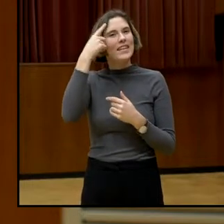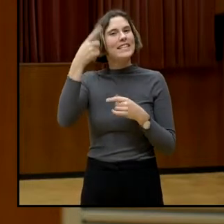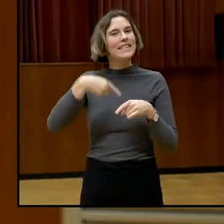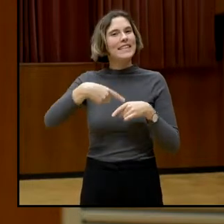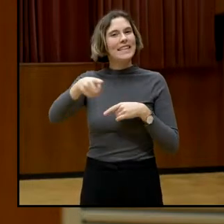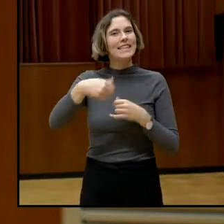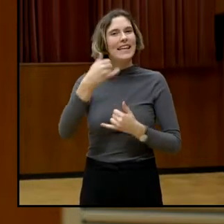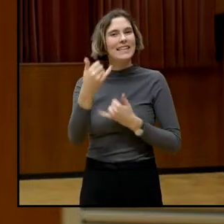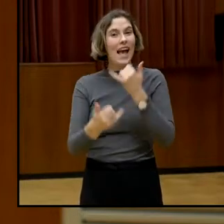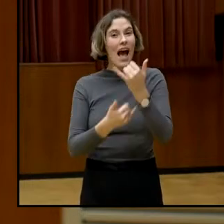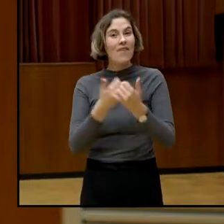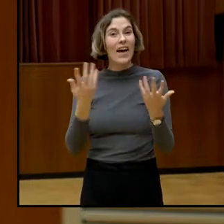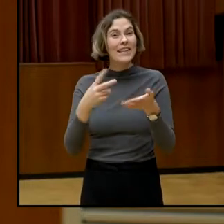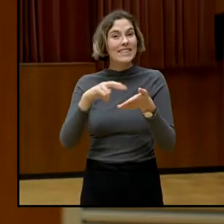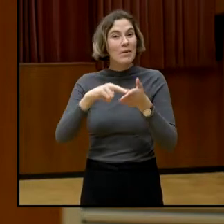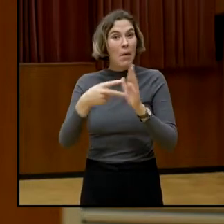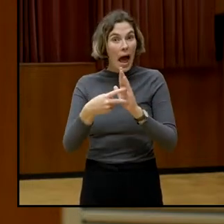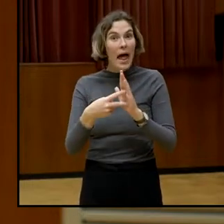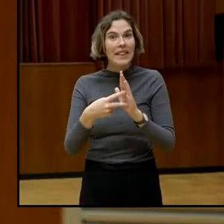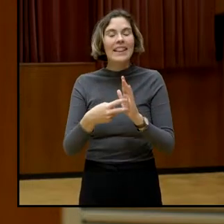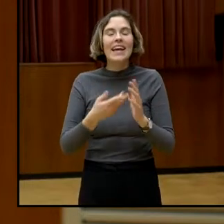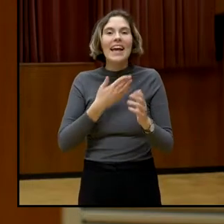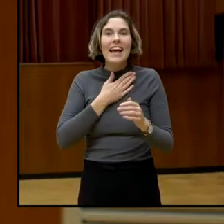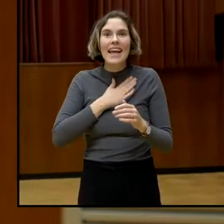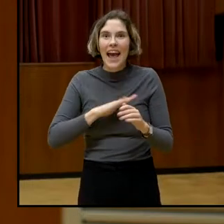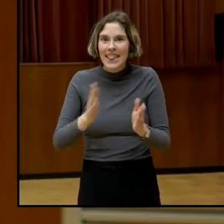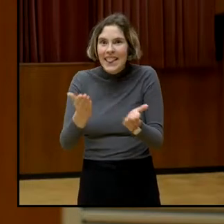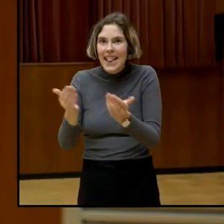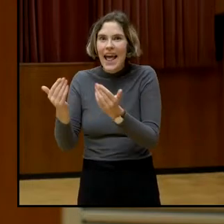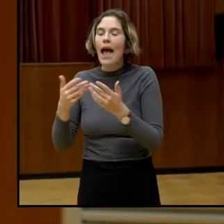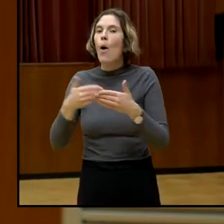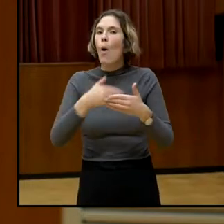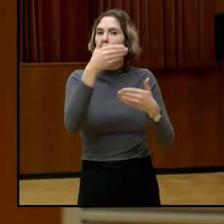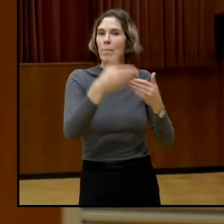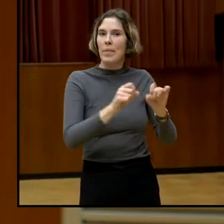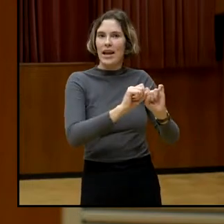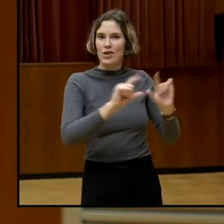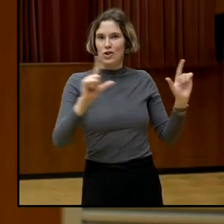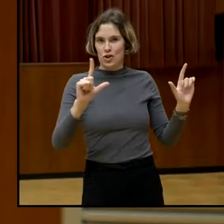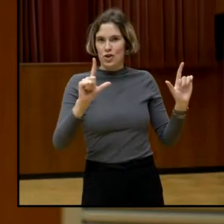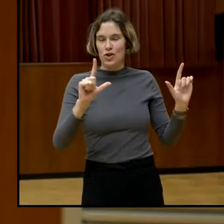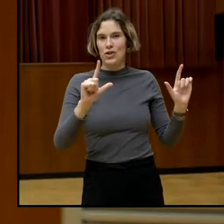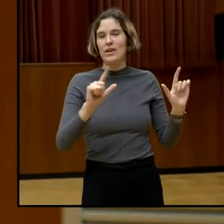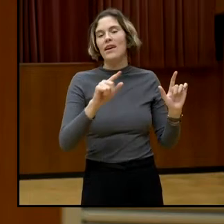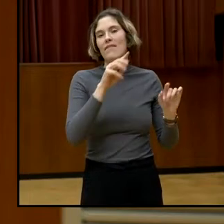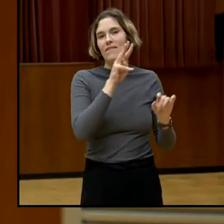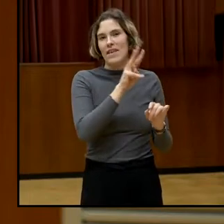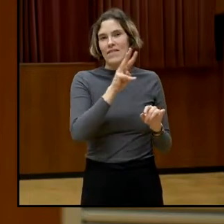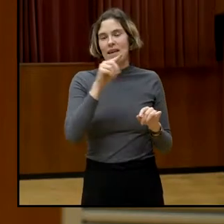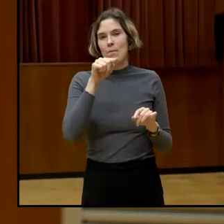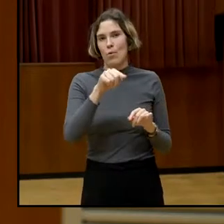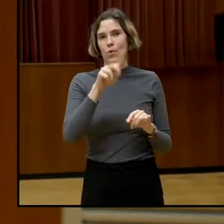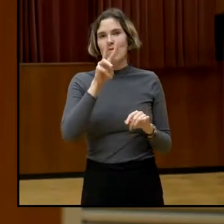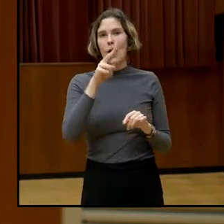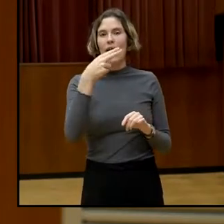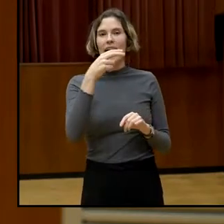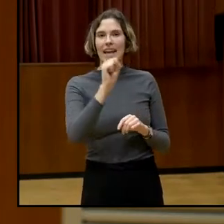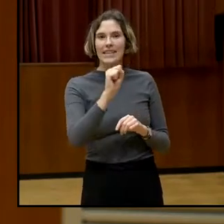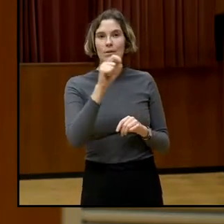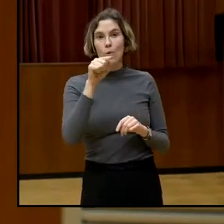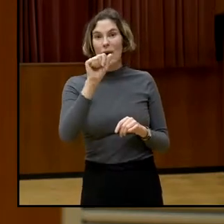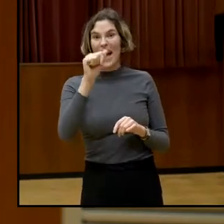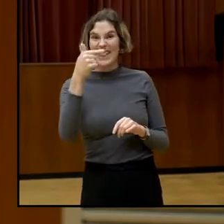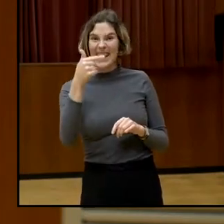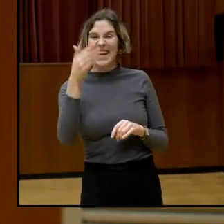Homepage der Wiener Volkshochschulen zu schauen, www.vhs.at slash Demokratie und jetzt bitte ich